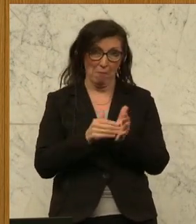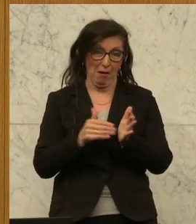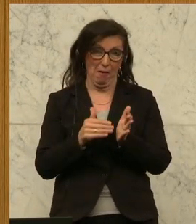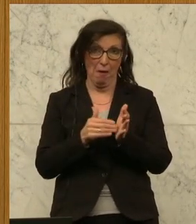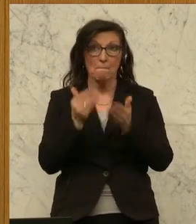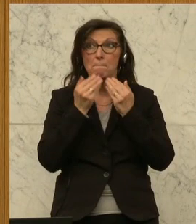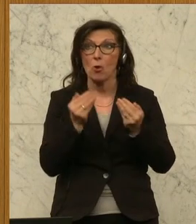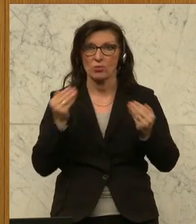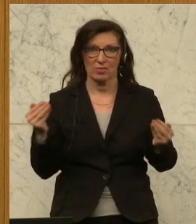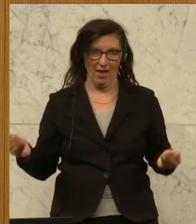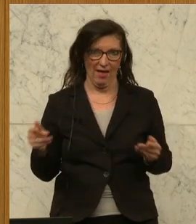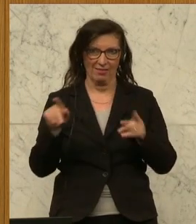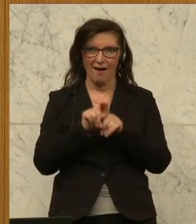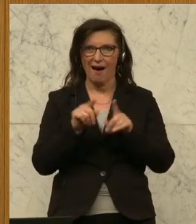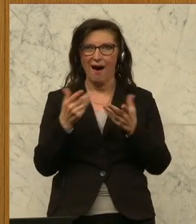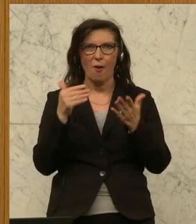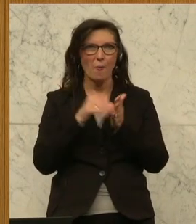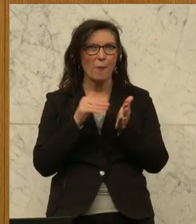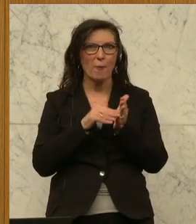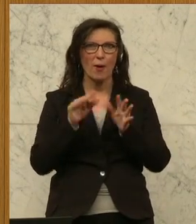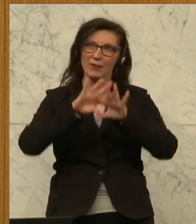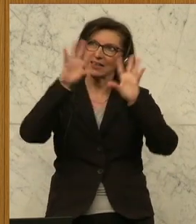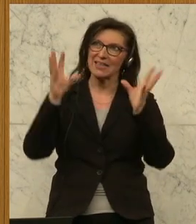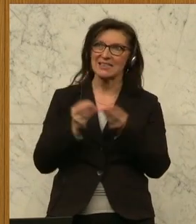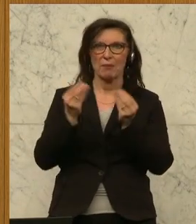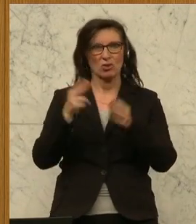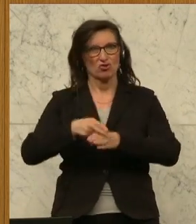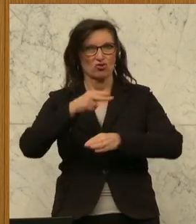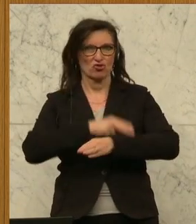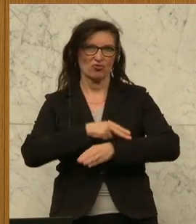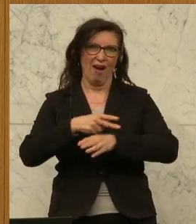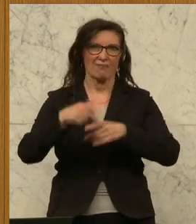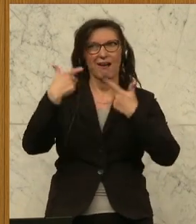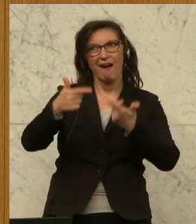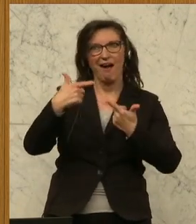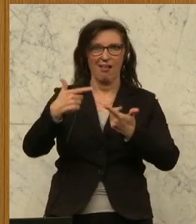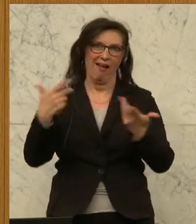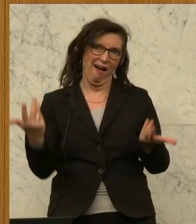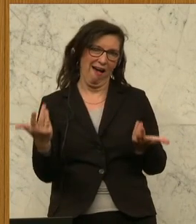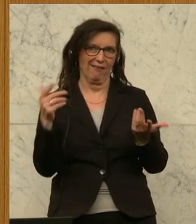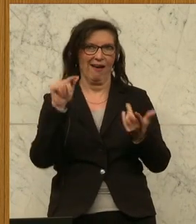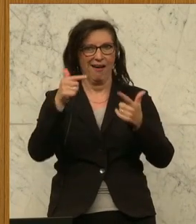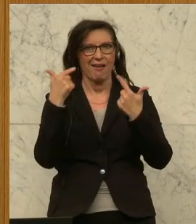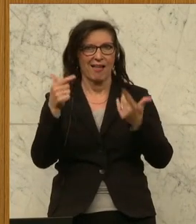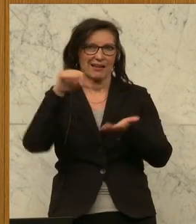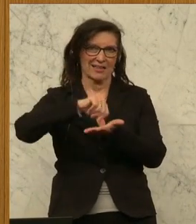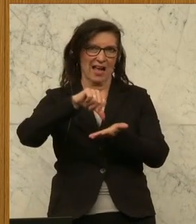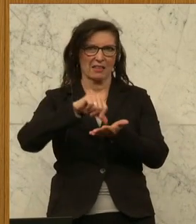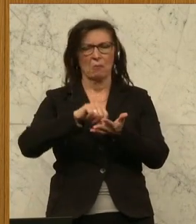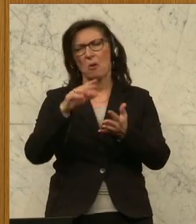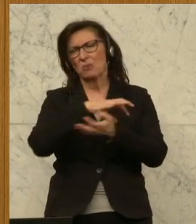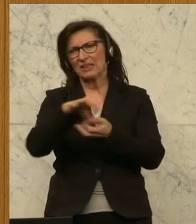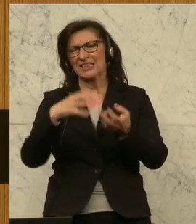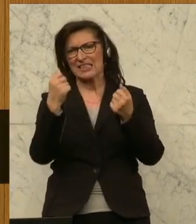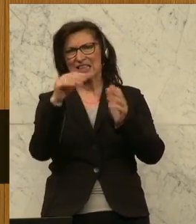modernes Lagezentrum, gesamtstaatliches Lagezentrum. Und da macht es ja so einen Fußspur ein Krisensicherheitsgesetz. Das ist halt auch